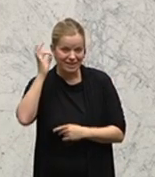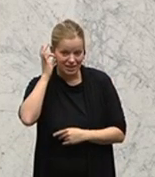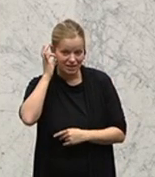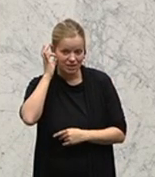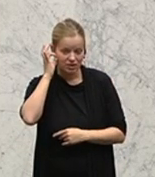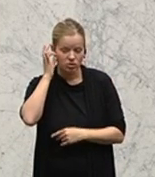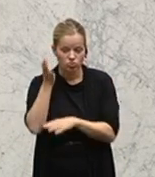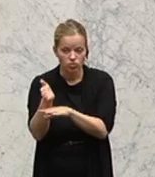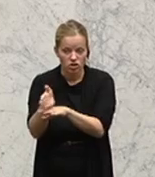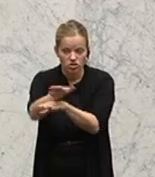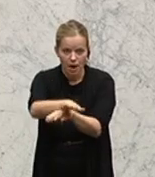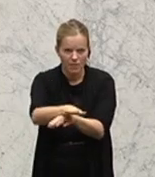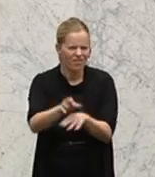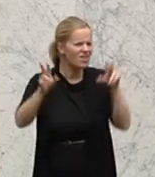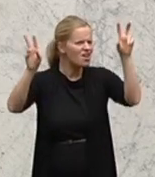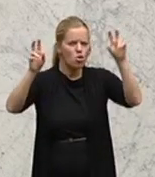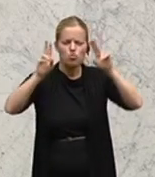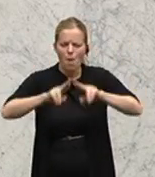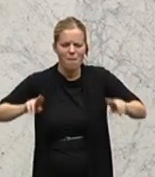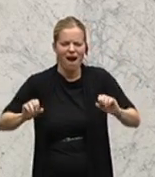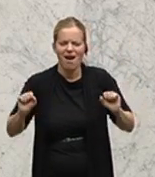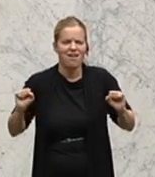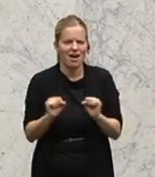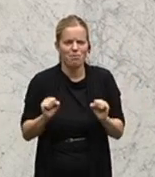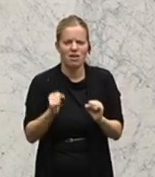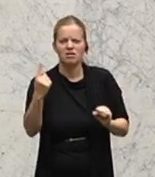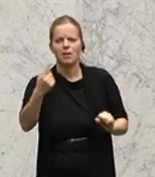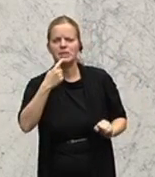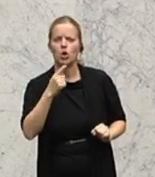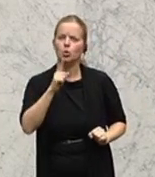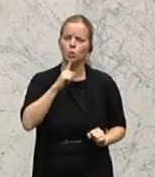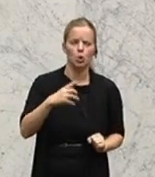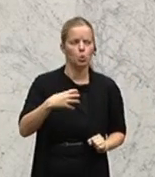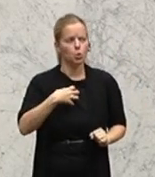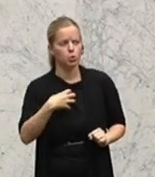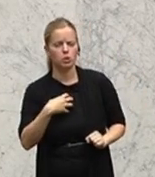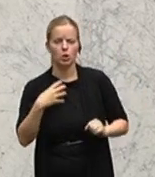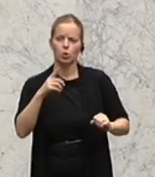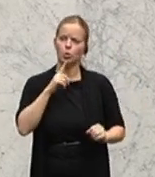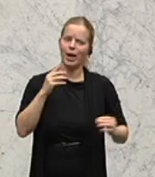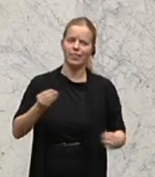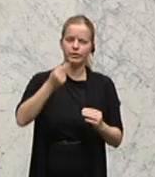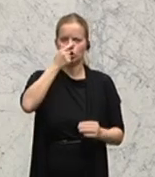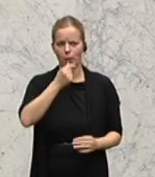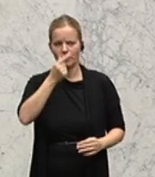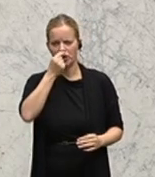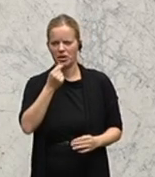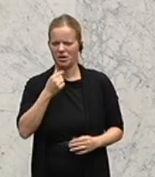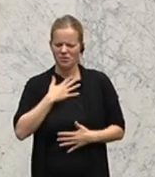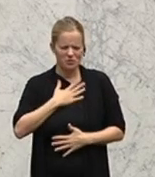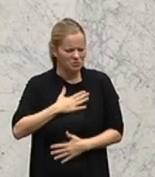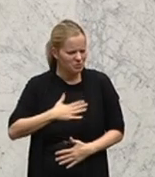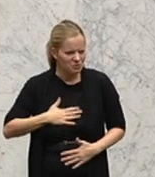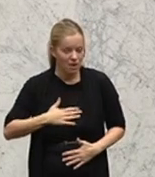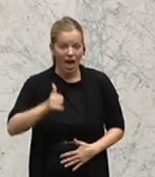Grippe. Auch nur gehabt, nur an Husten, nur an Schnupfen, nur schlecht gefühlt.